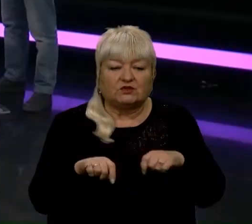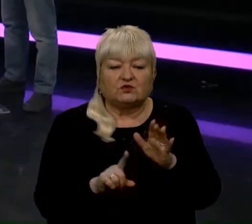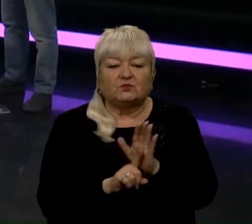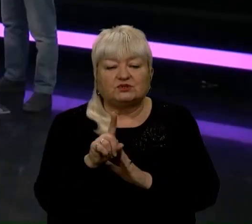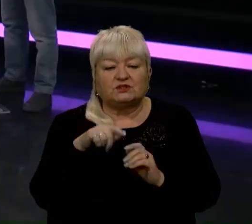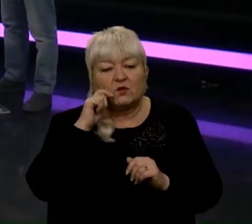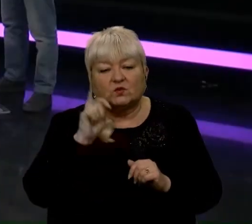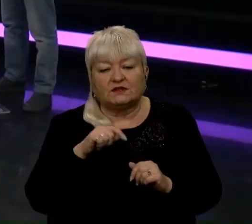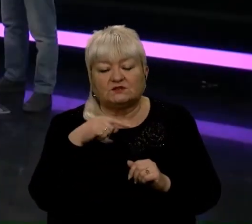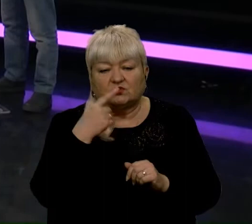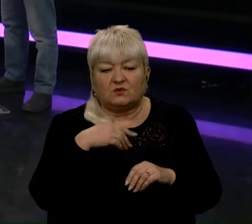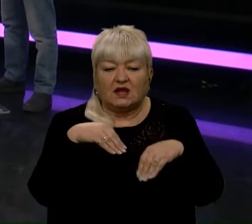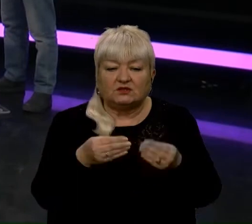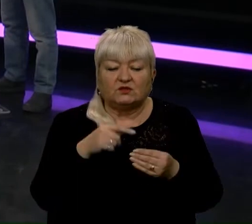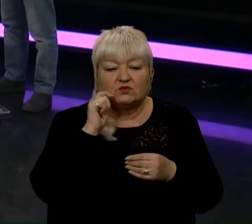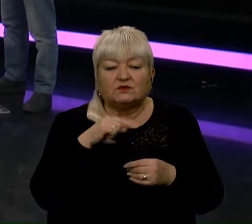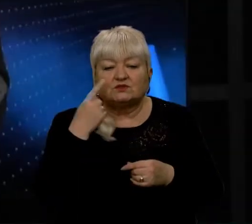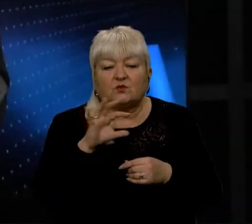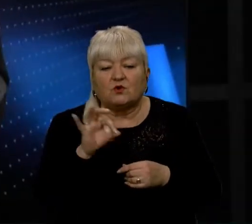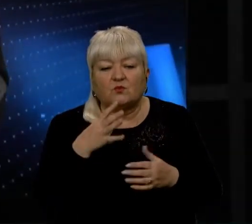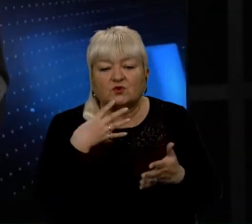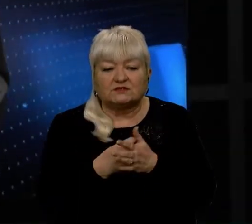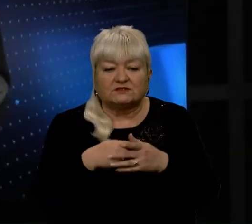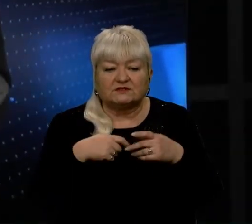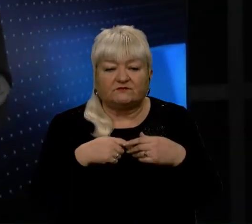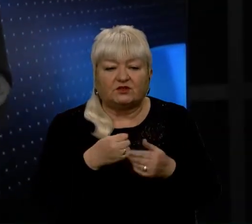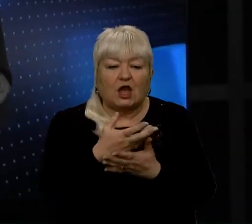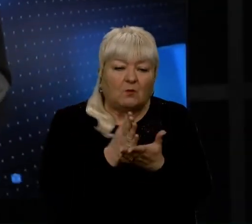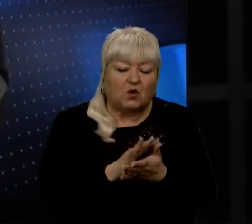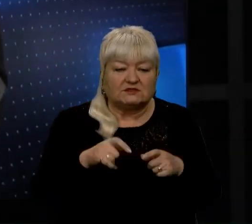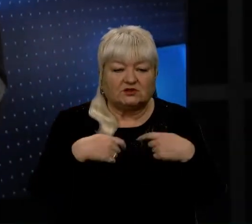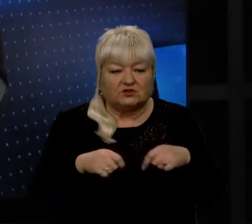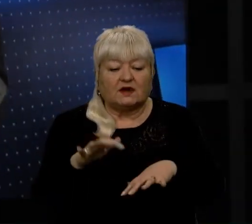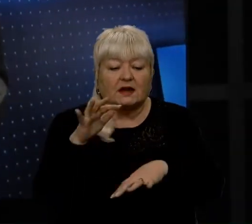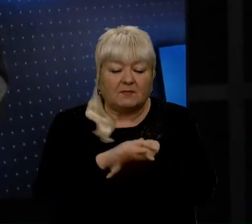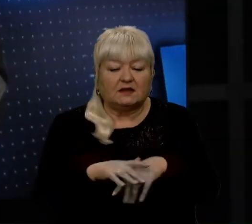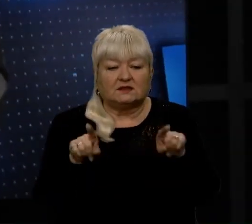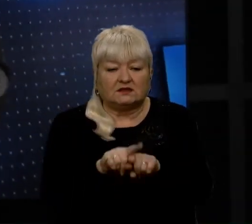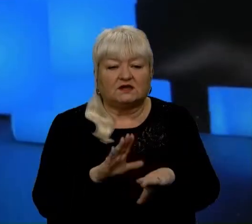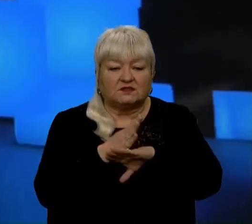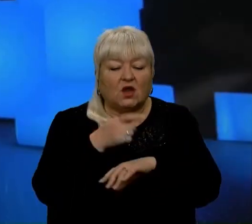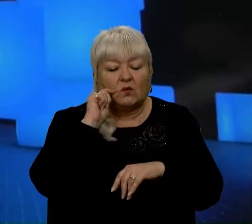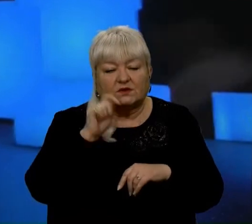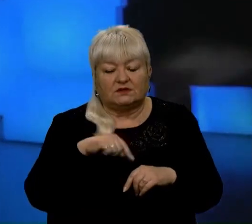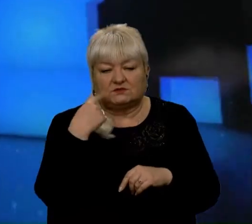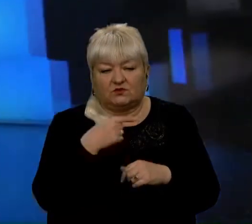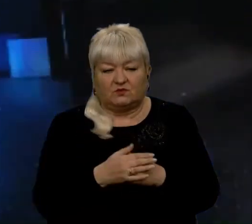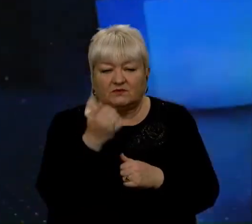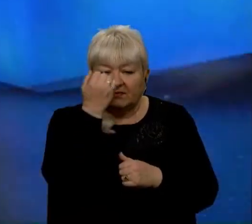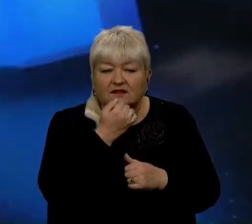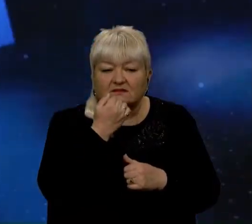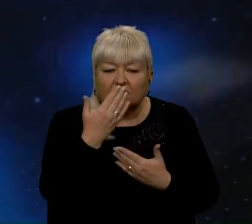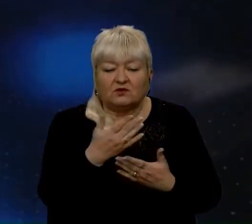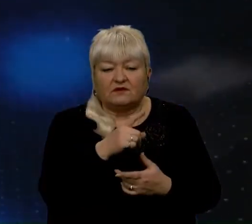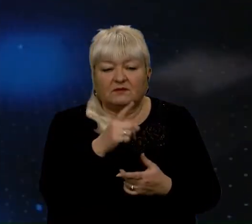української мови. Дають українську мову про свої товари та послуги. Банки теж заходити українською мовою. Я вам дякую за розмову. Дякую,